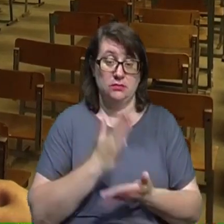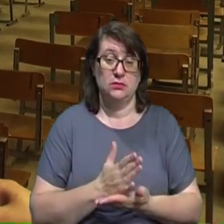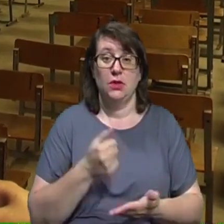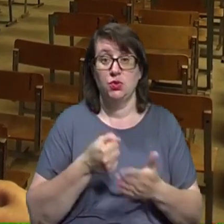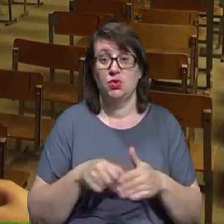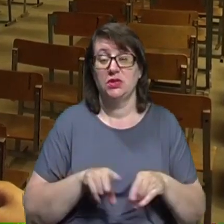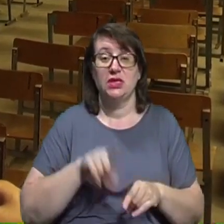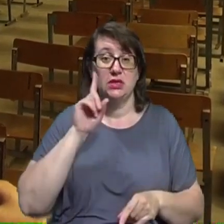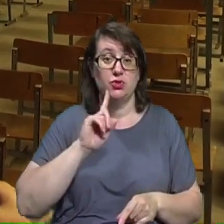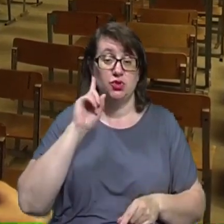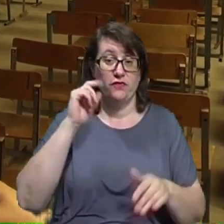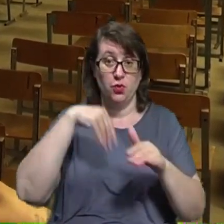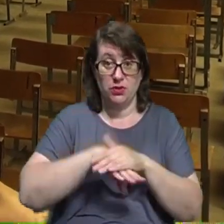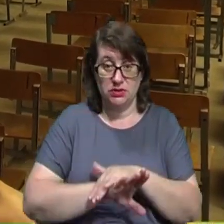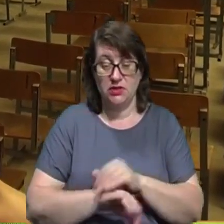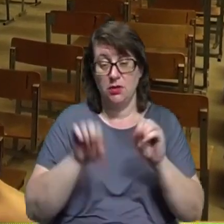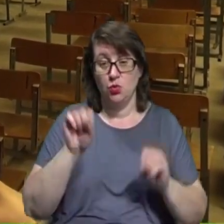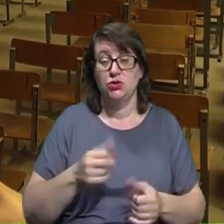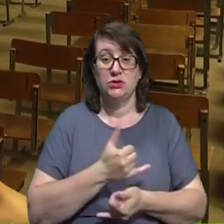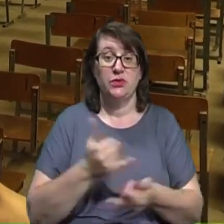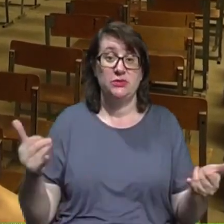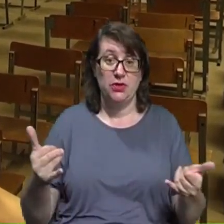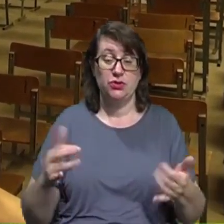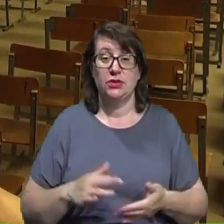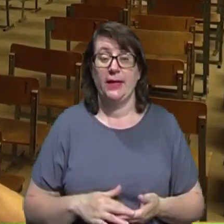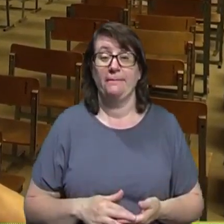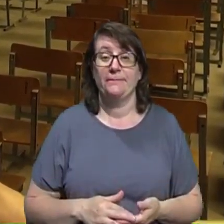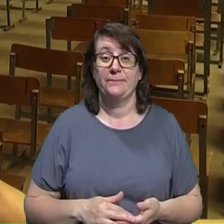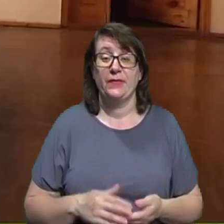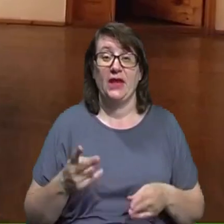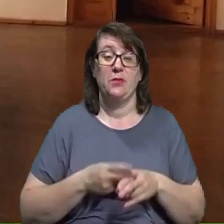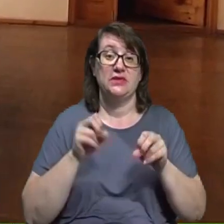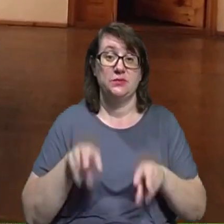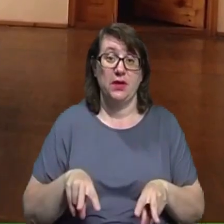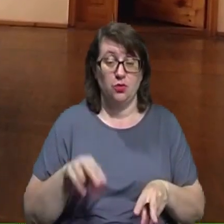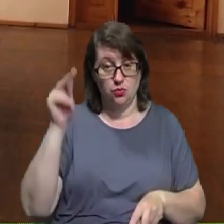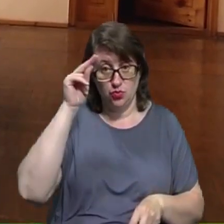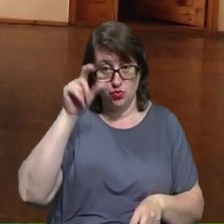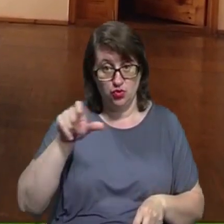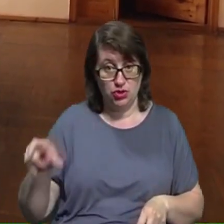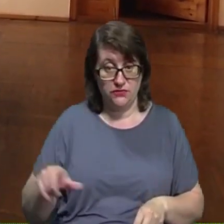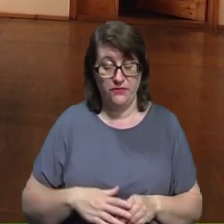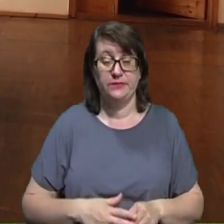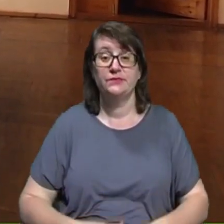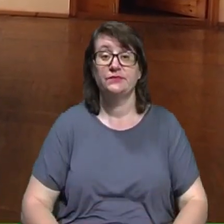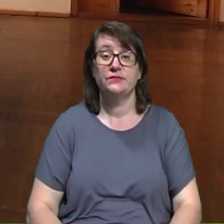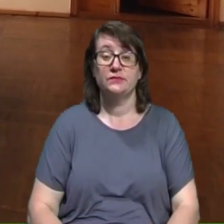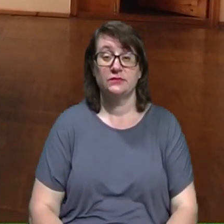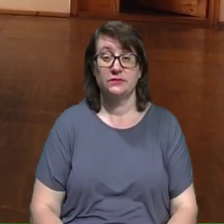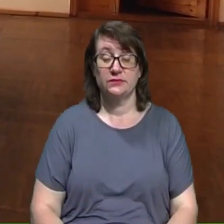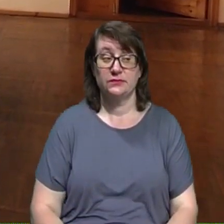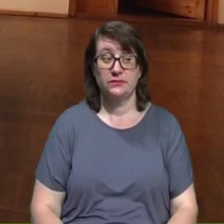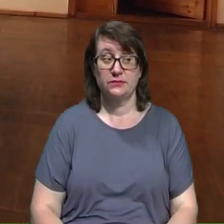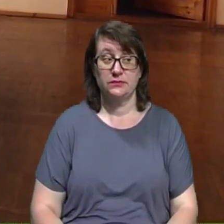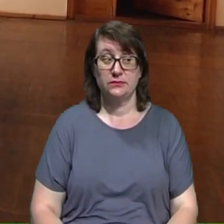укриттів і може забезпечити безпеку учнів. Тетяна Яскоростенська, Ігор Грач – новини